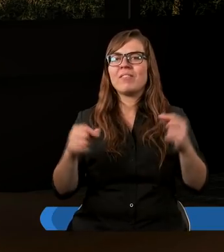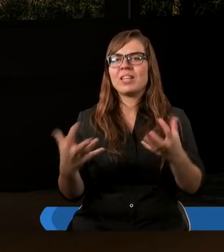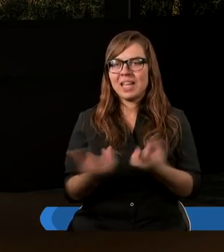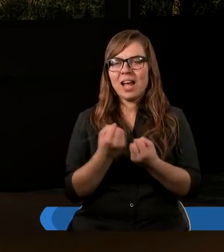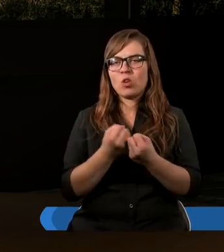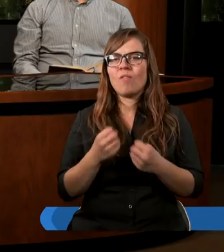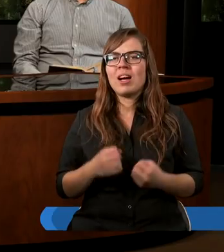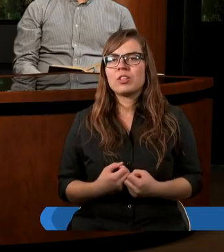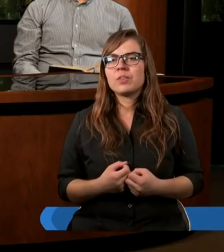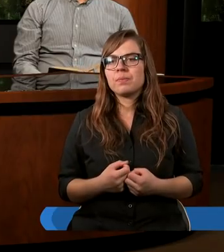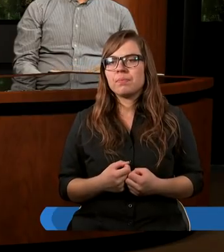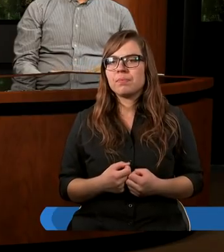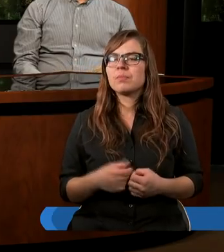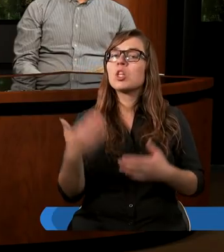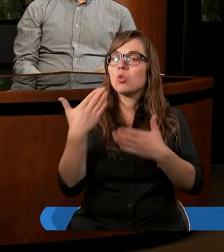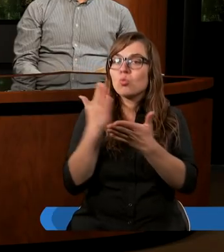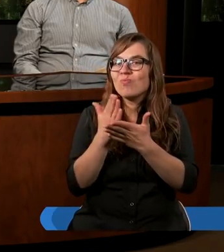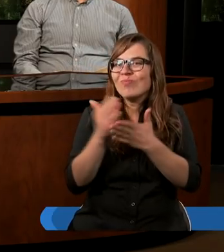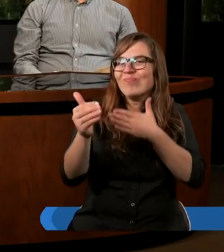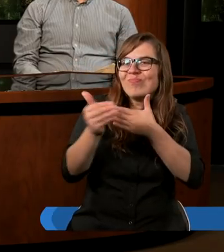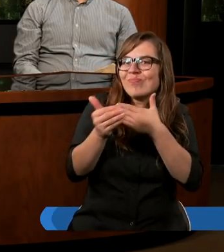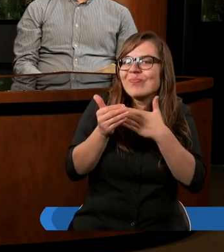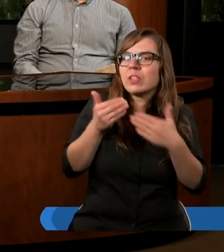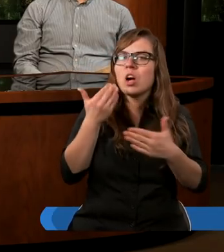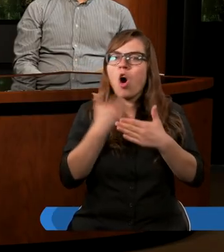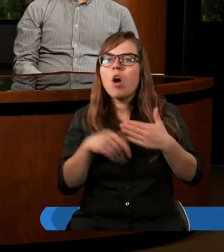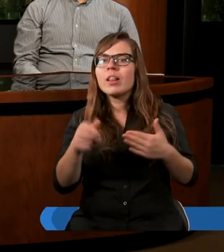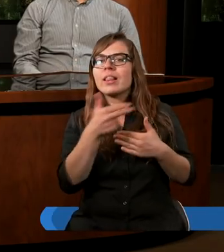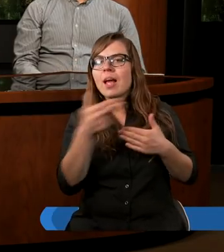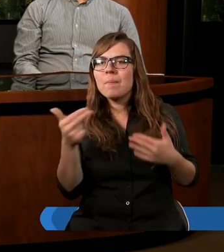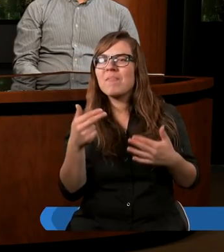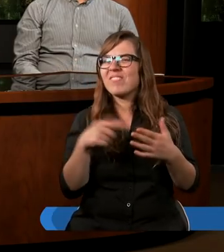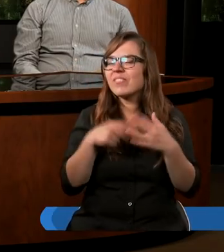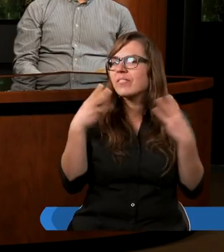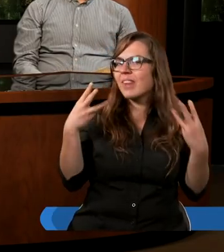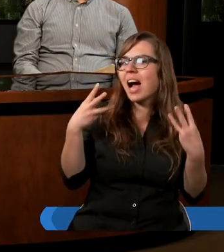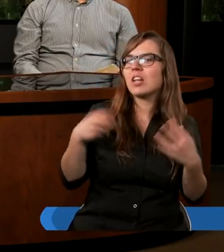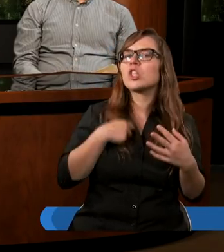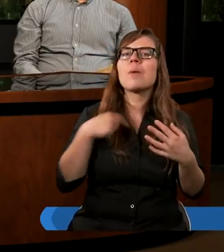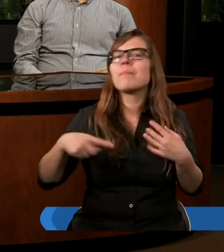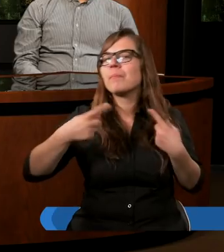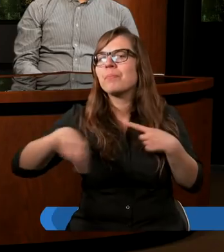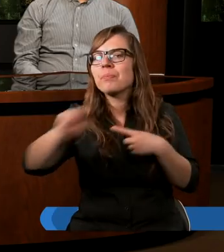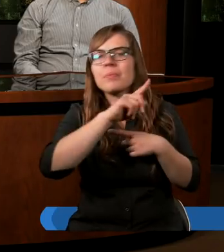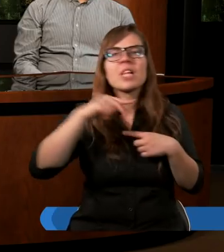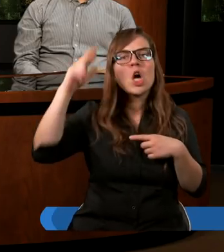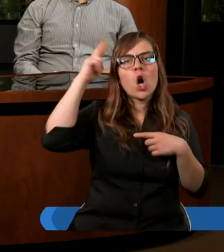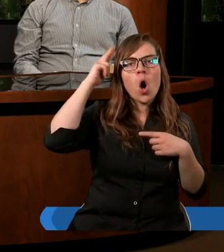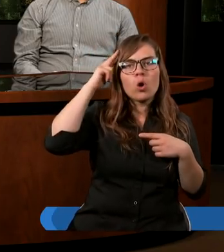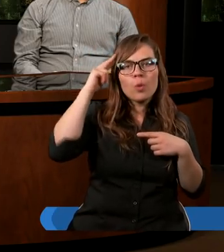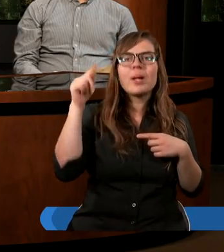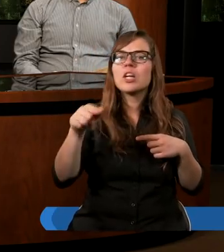i odwrotnie. Więc kończąc ten temat, myślę, że ważne jest, żebyśmy rozumieli